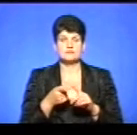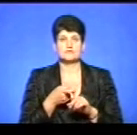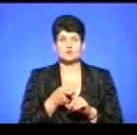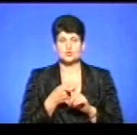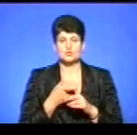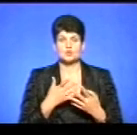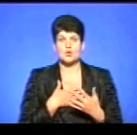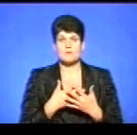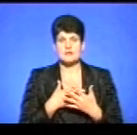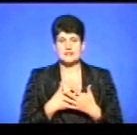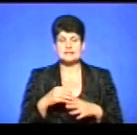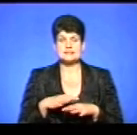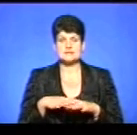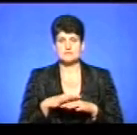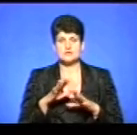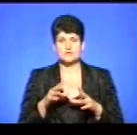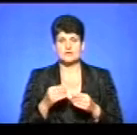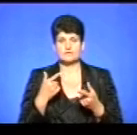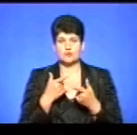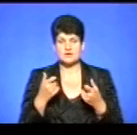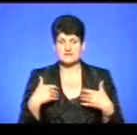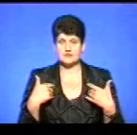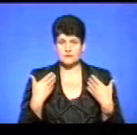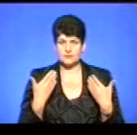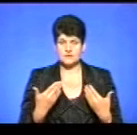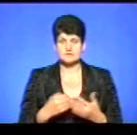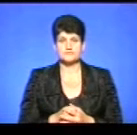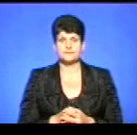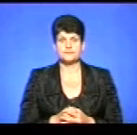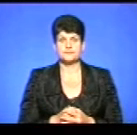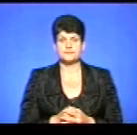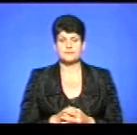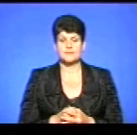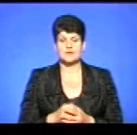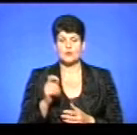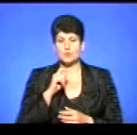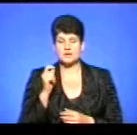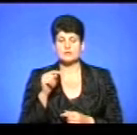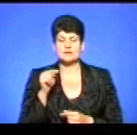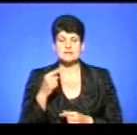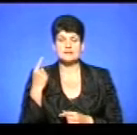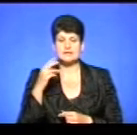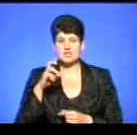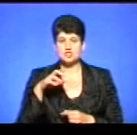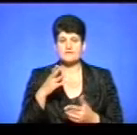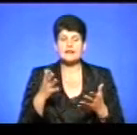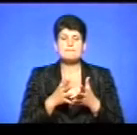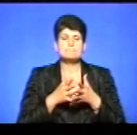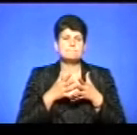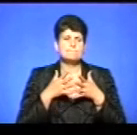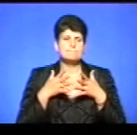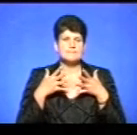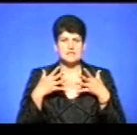громадськістю та засобами масової інформації. Вітаю вас, Маріана. Добрий вечір. Україна – це одна з держав, в якої є найбільша кількість